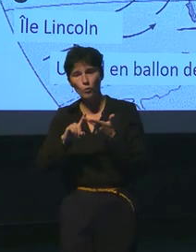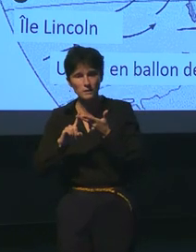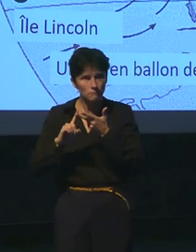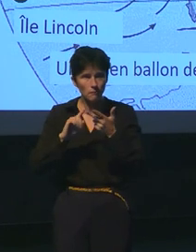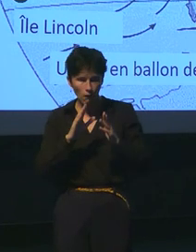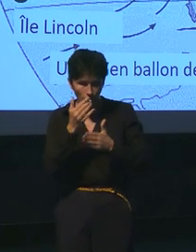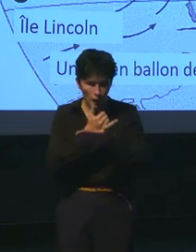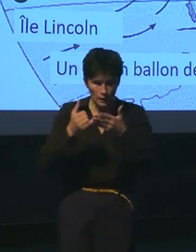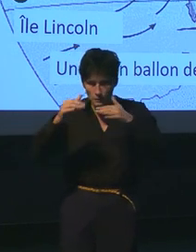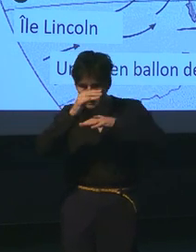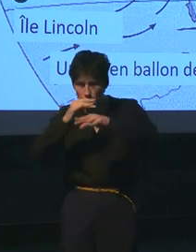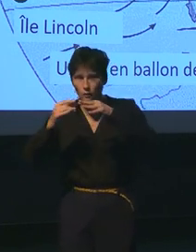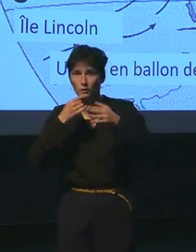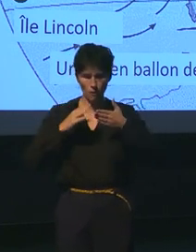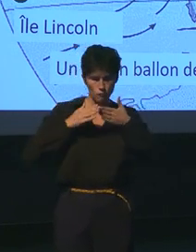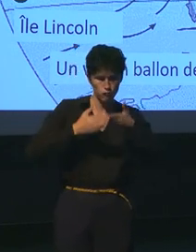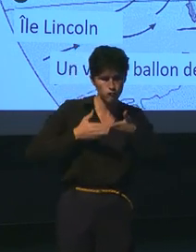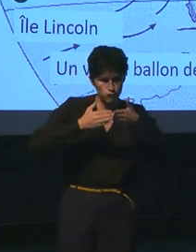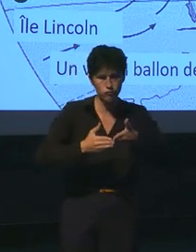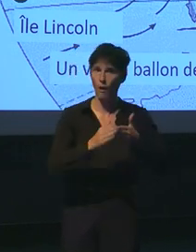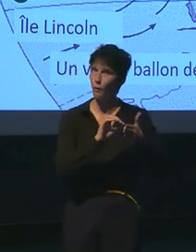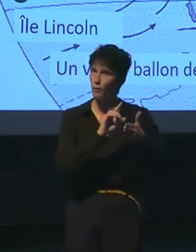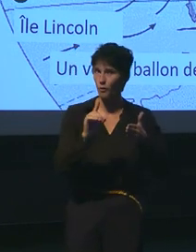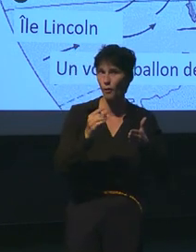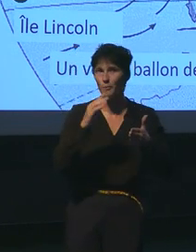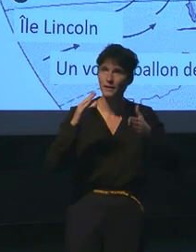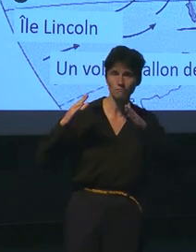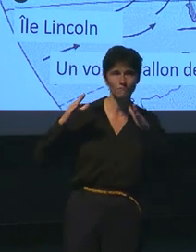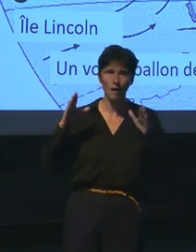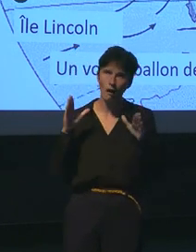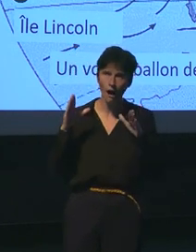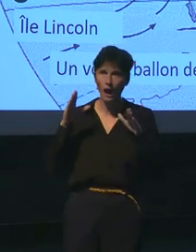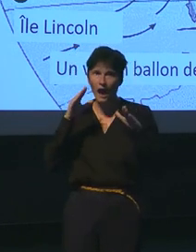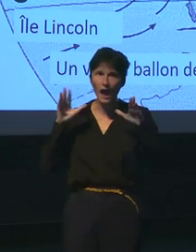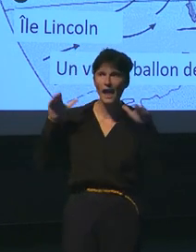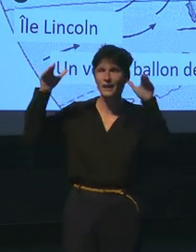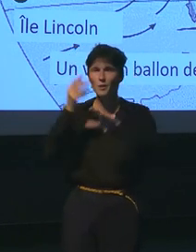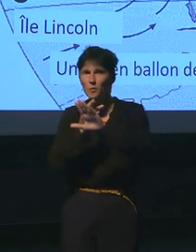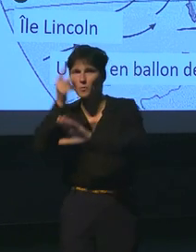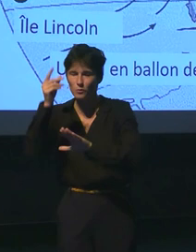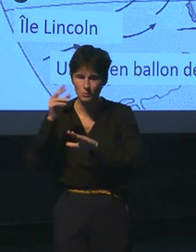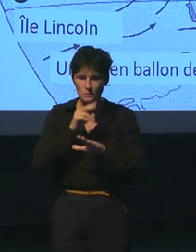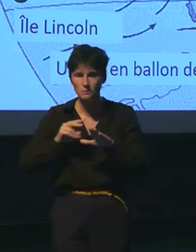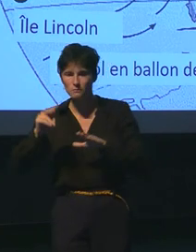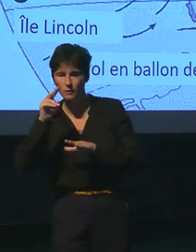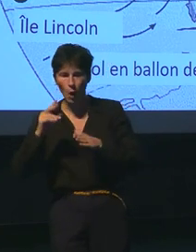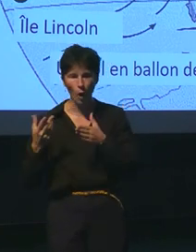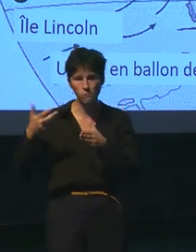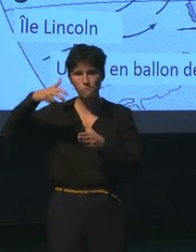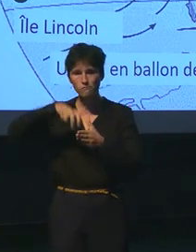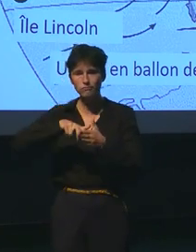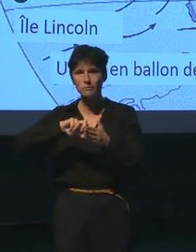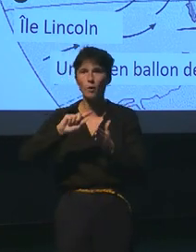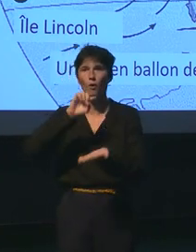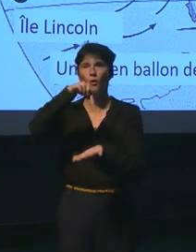là, au lieu de nazi de psychopédie, enfin, nous embarquons dans un ballon à Richmond en donnant la guerre de ses